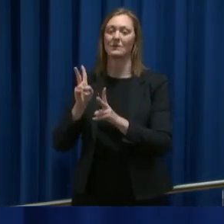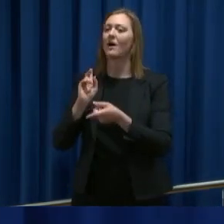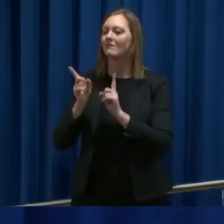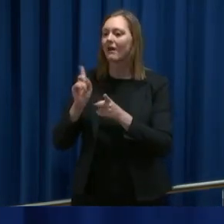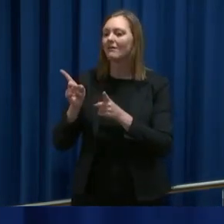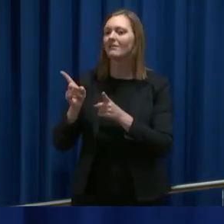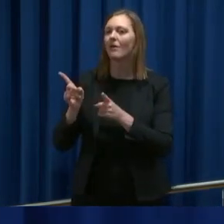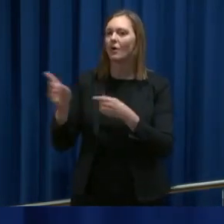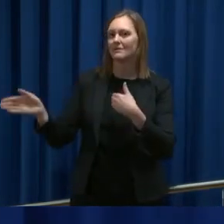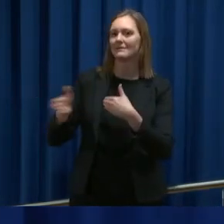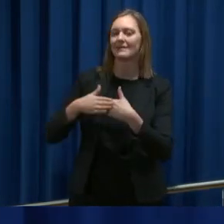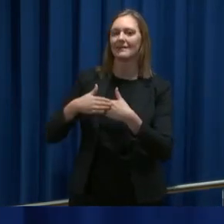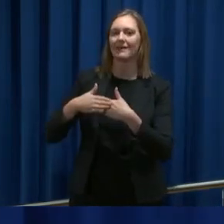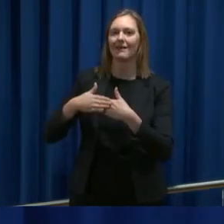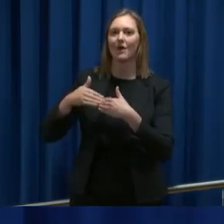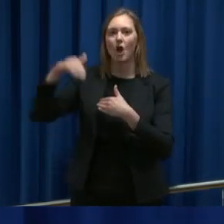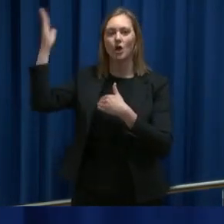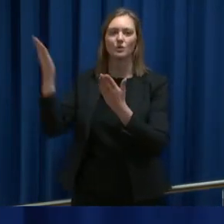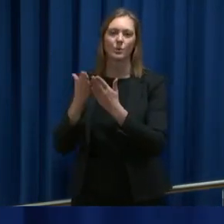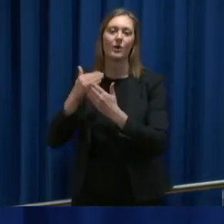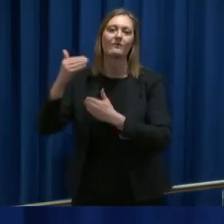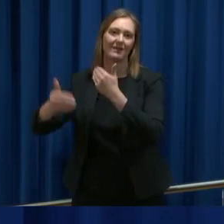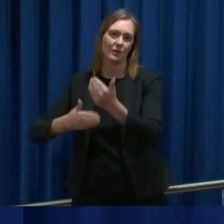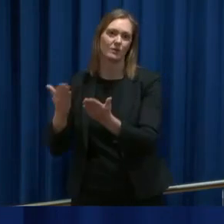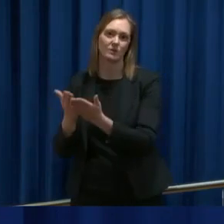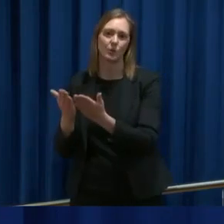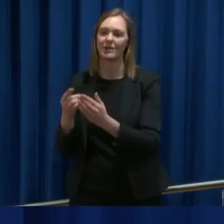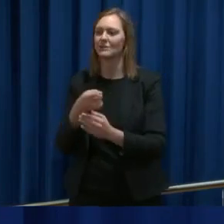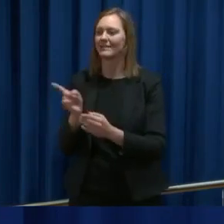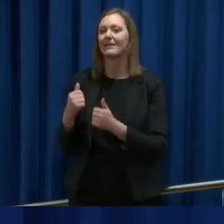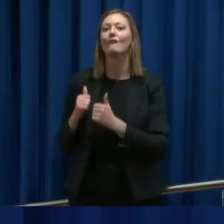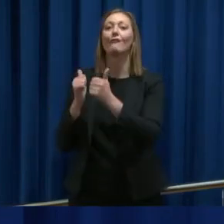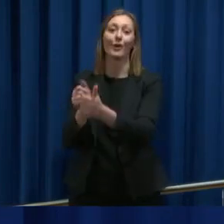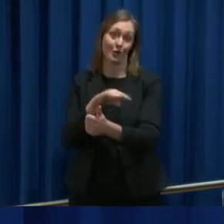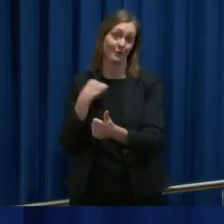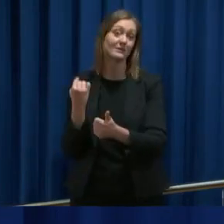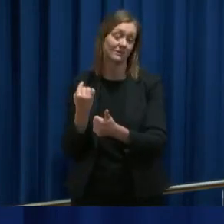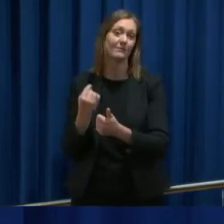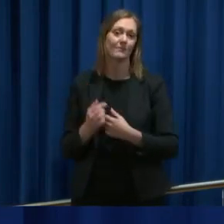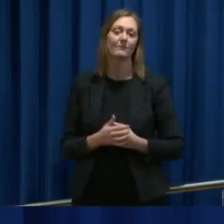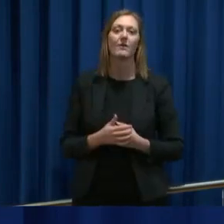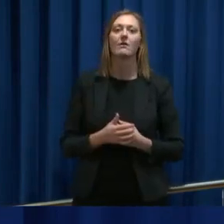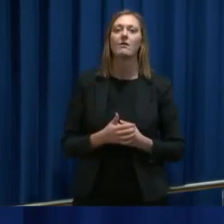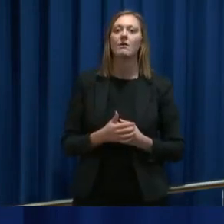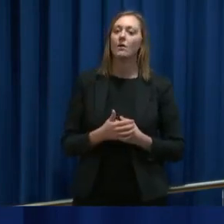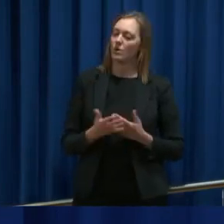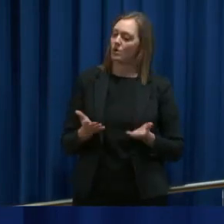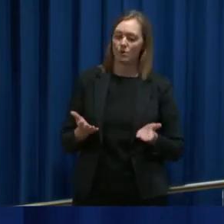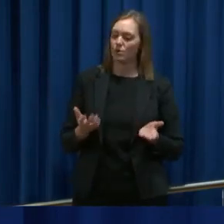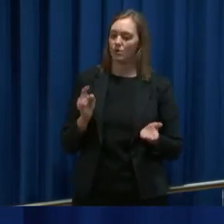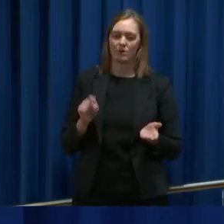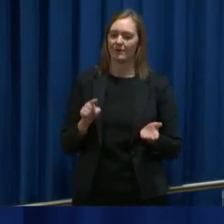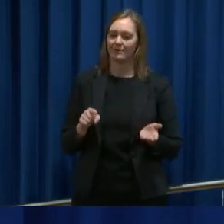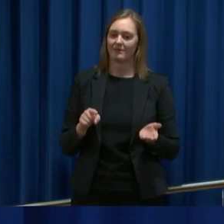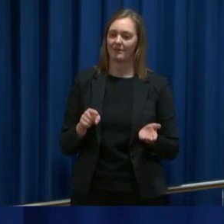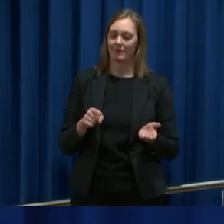universitetene og høyskolen og de videregående skolene, så de har kommet etter oss der. Og så er det sånn at dette ikke er